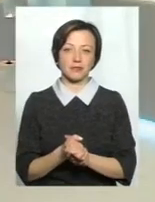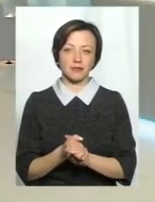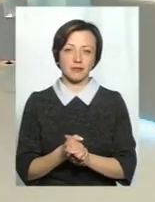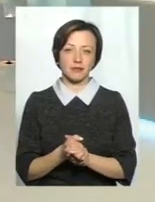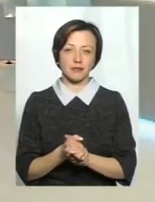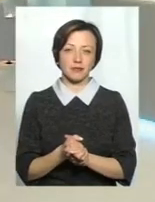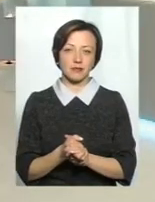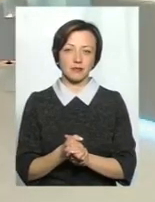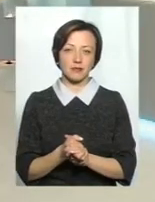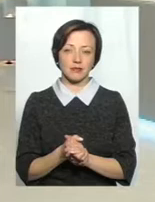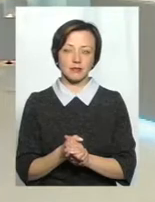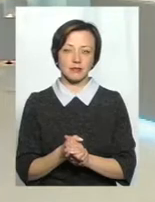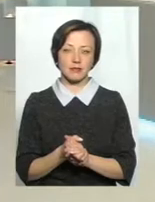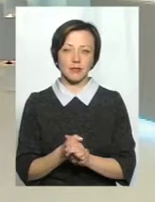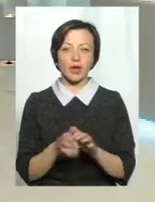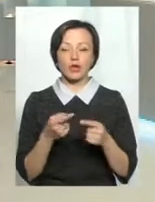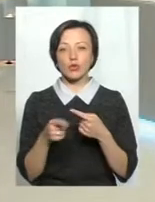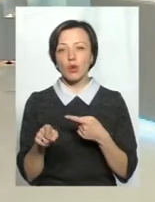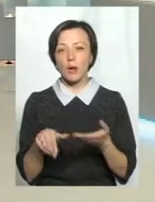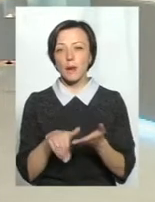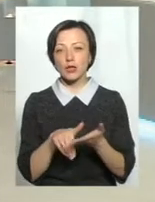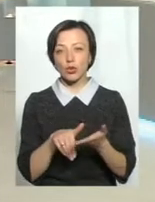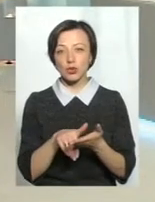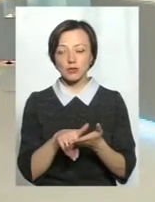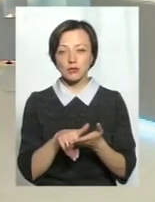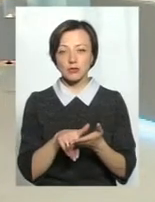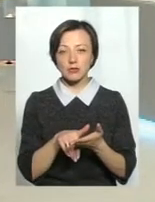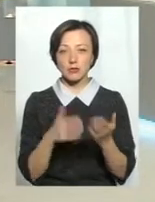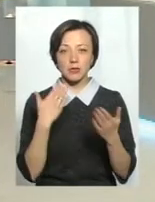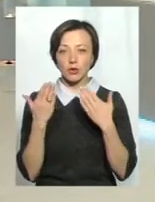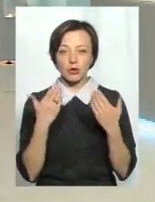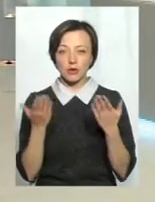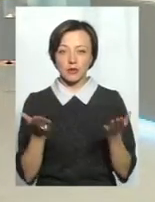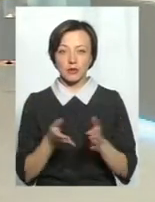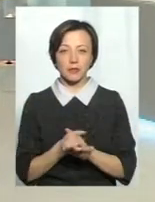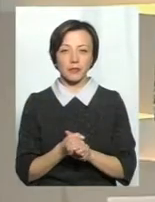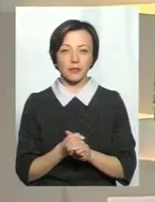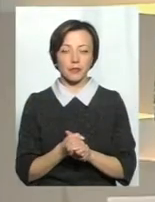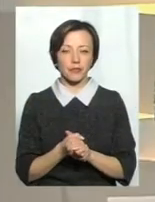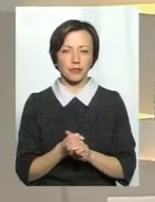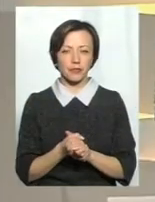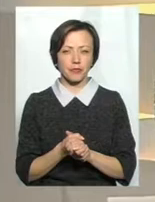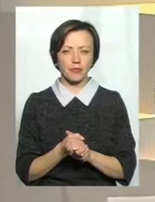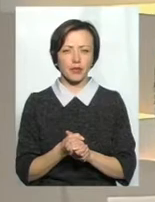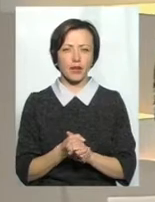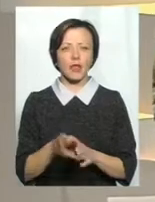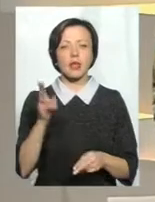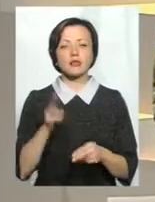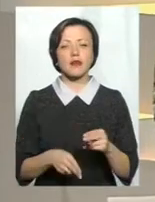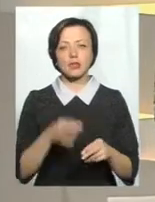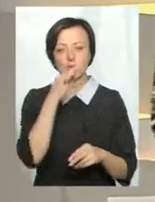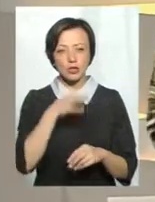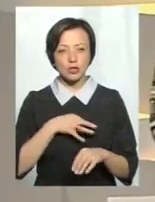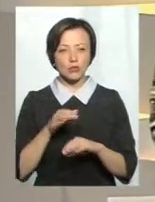і других методик і підходів. Скажіть, будь ласка, на завершення,